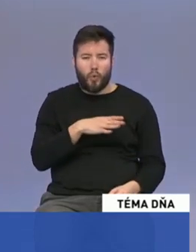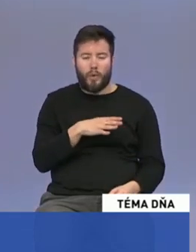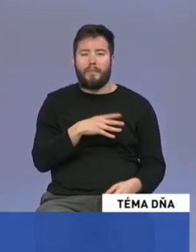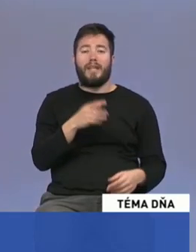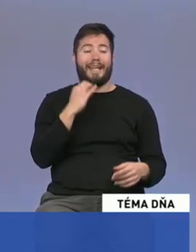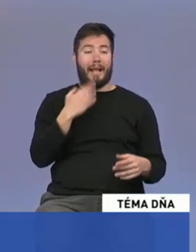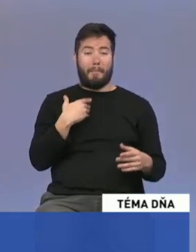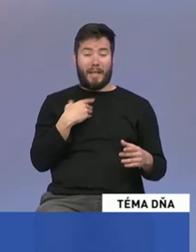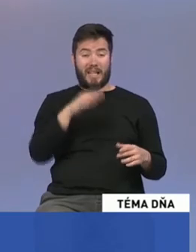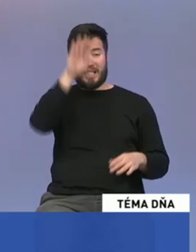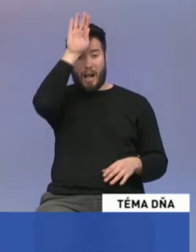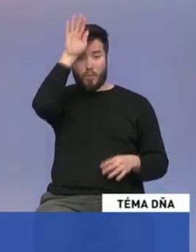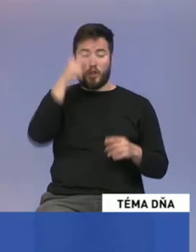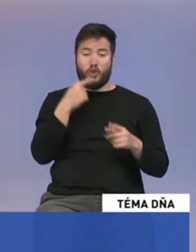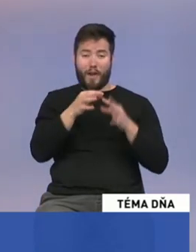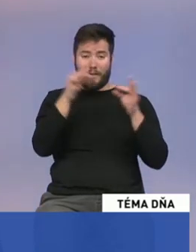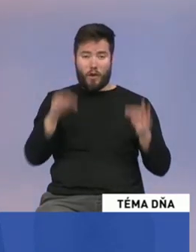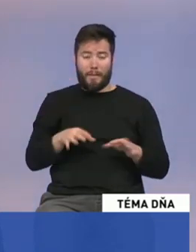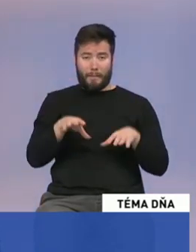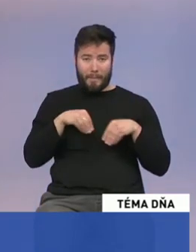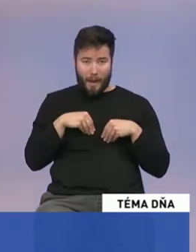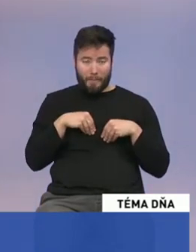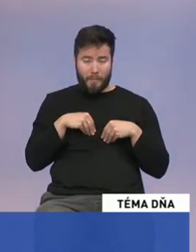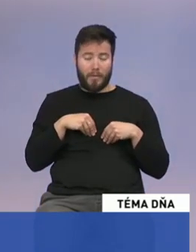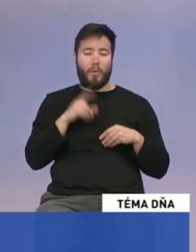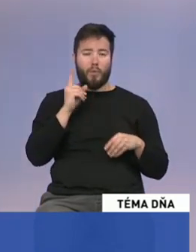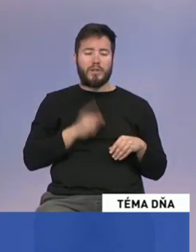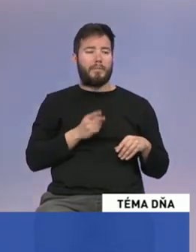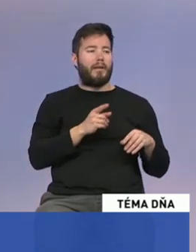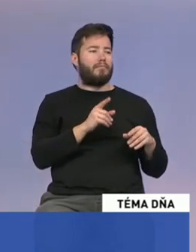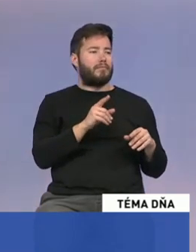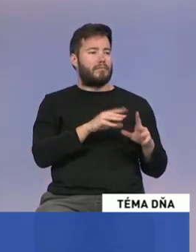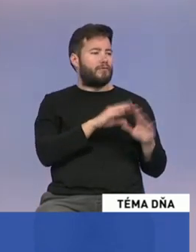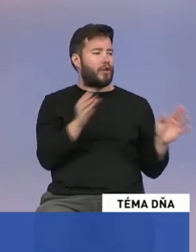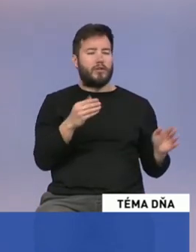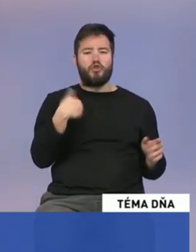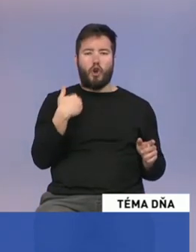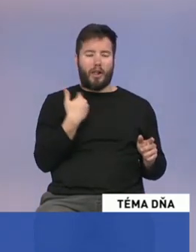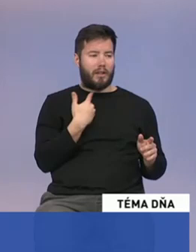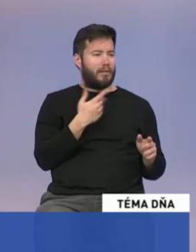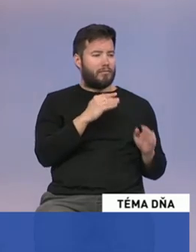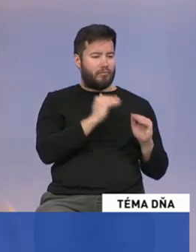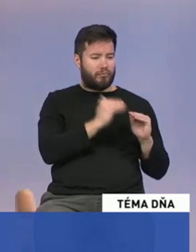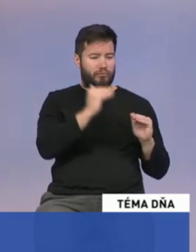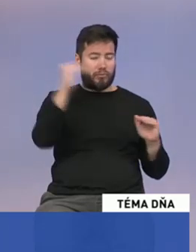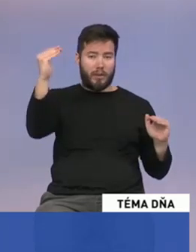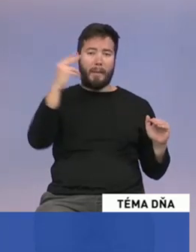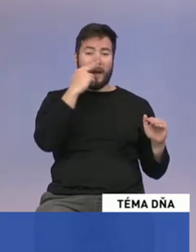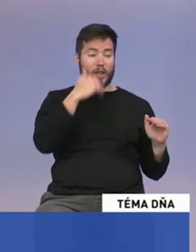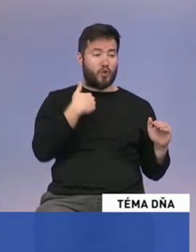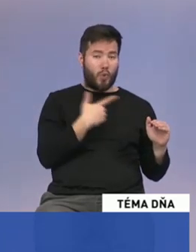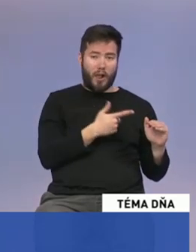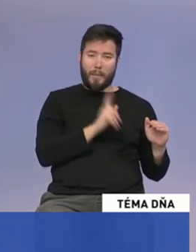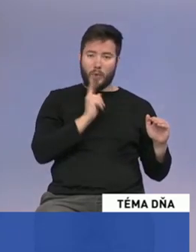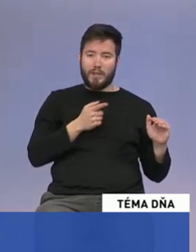istambulský dohovor, musíme na všetkých stupňoch škôl, to znamená od materských škôl, zaviesť teda túto výučbu,